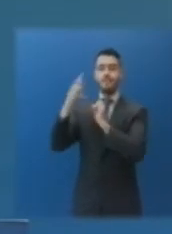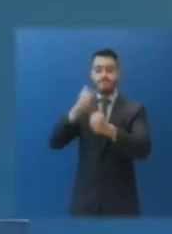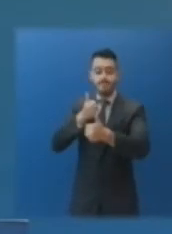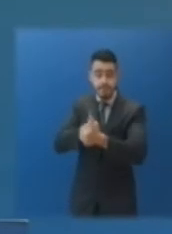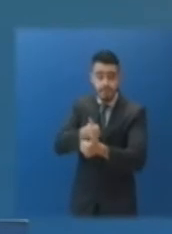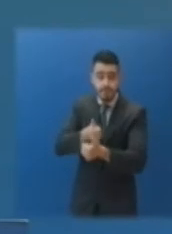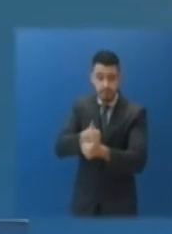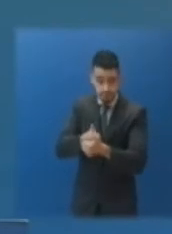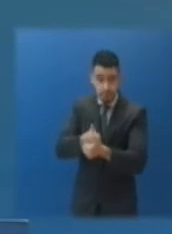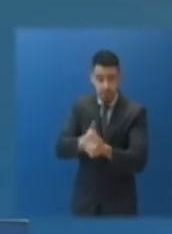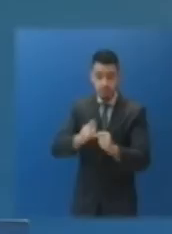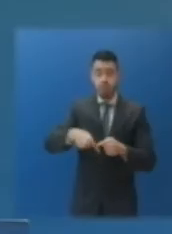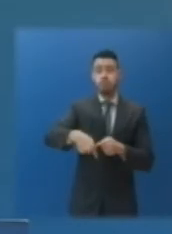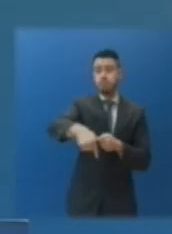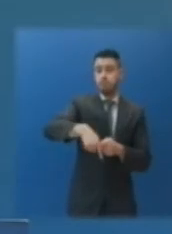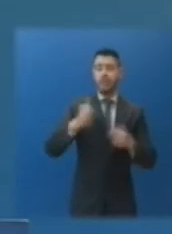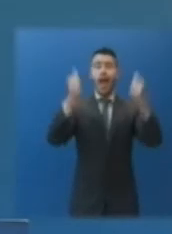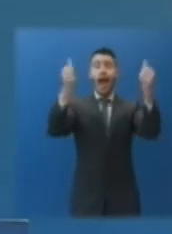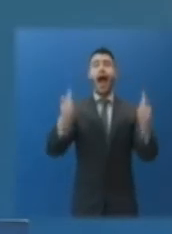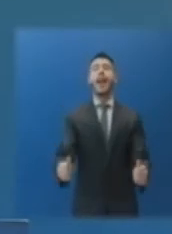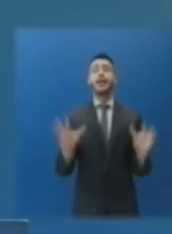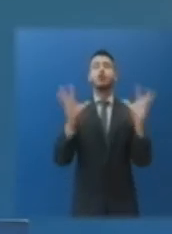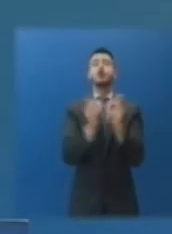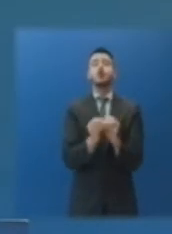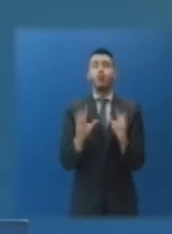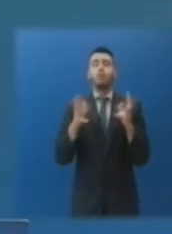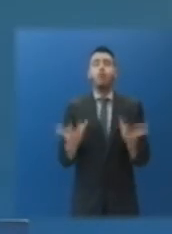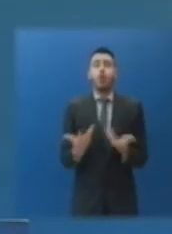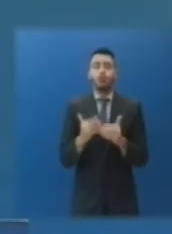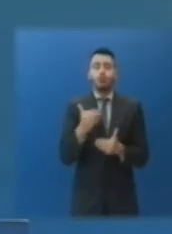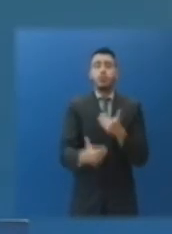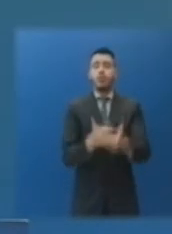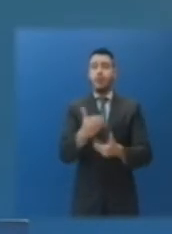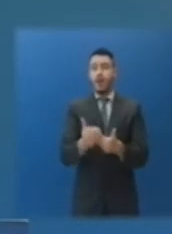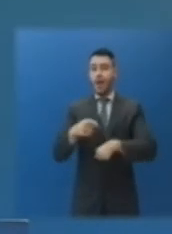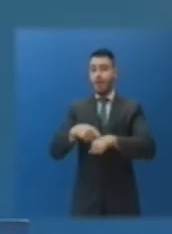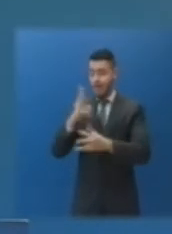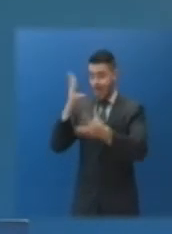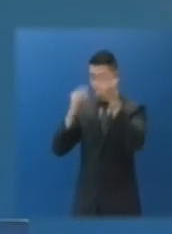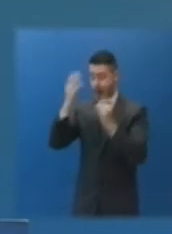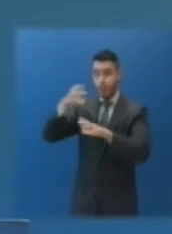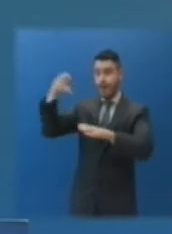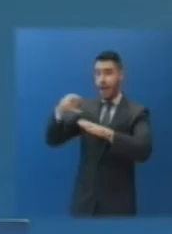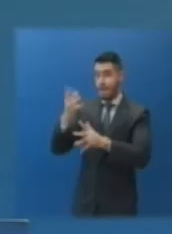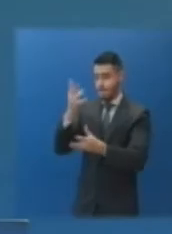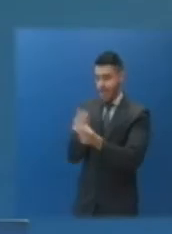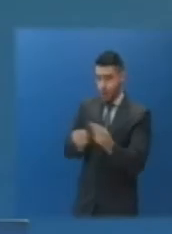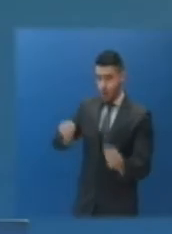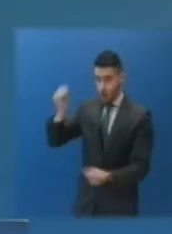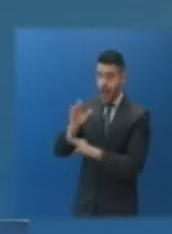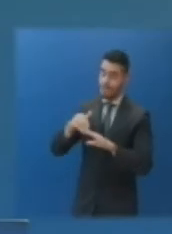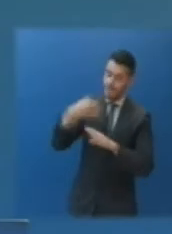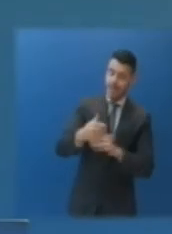και θα ανακοινώσει τα επόμενα βήματα στην κοινή προσπάθεια, όταν θα έχει περισσότερα δεδομένα για την πορεία της πανδημίας. Ο